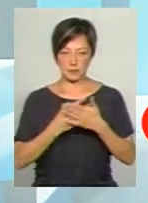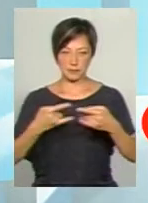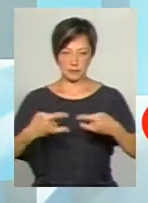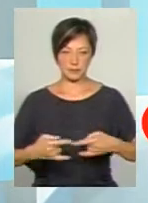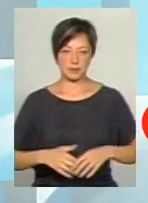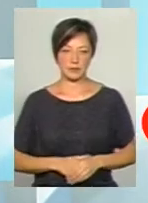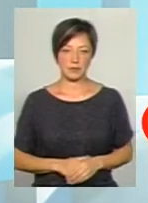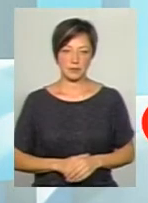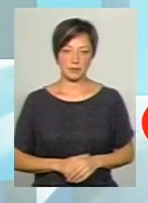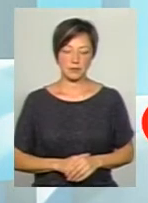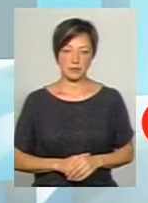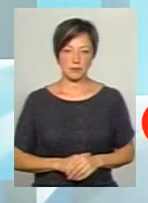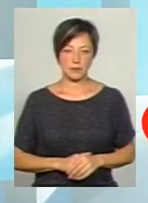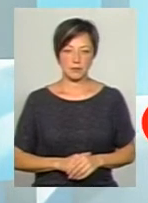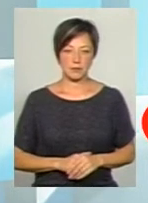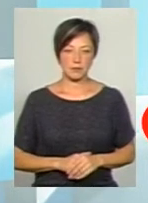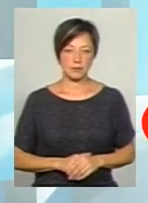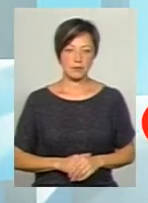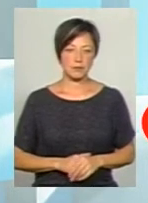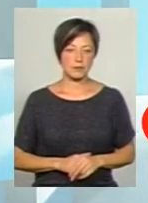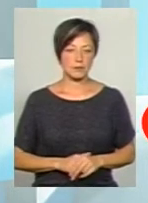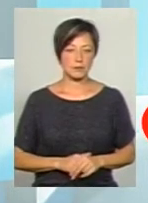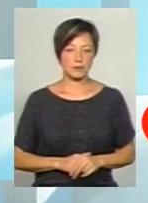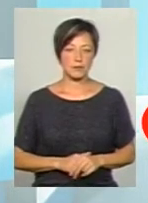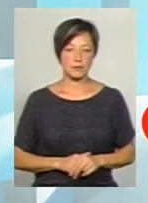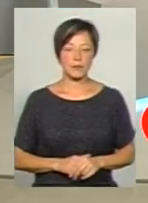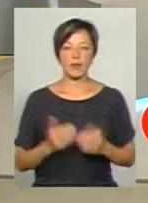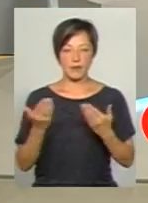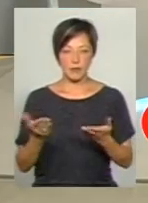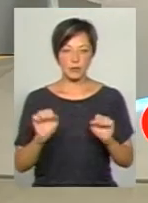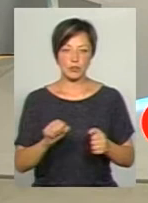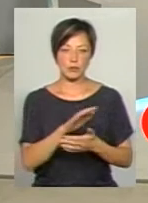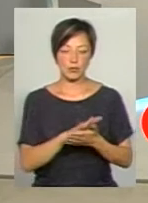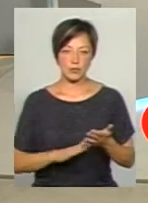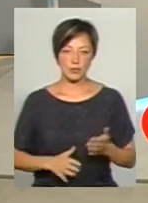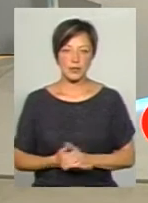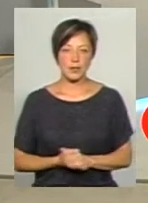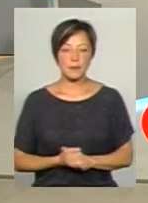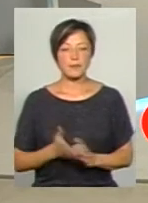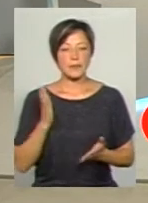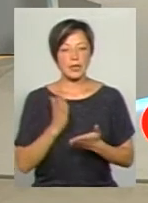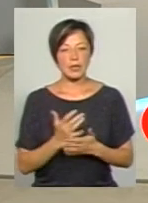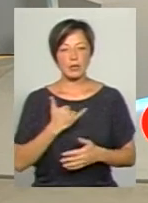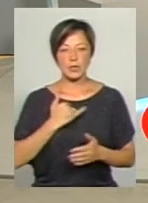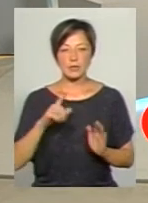-688-5068. Можете продовжити? Тут ще одне таке питання, яке